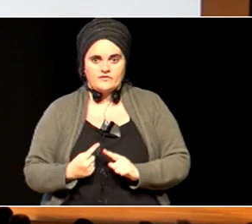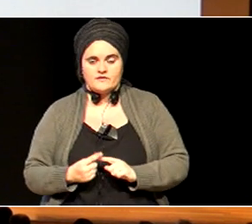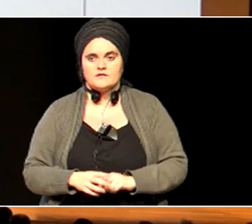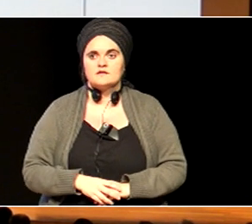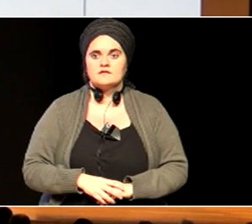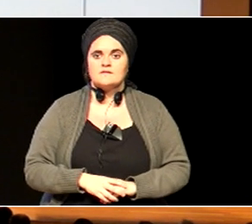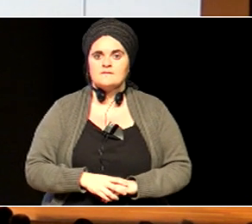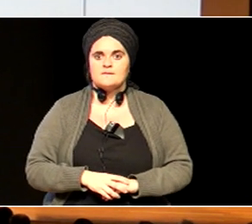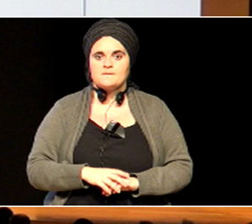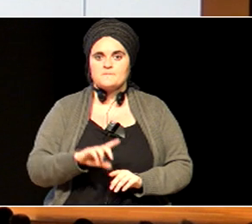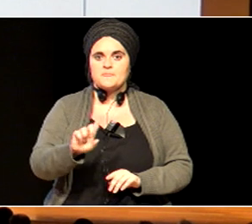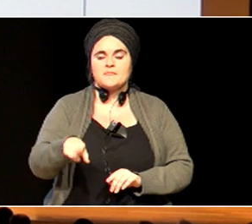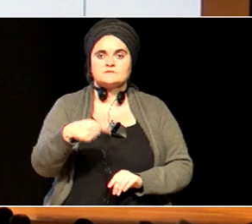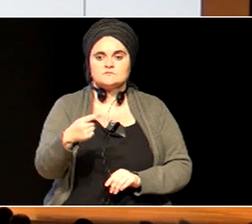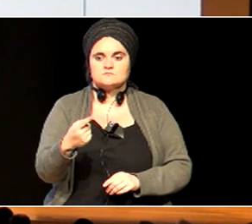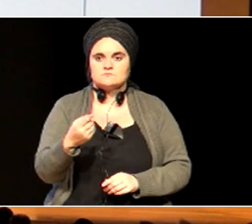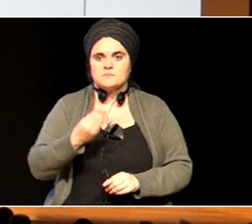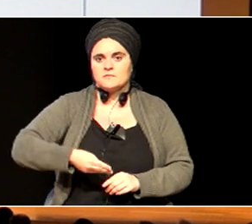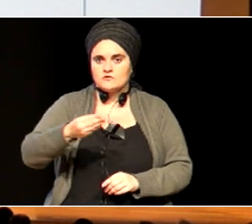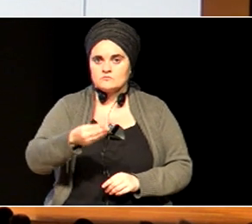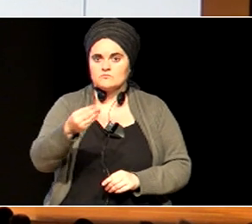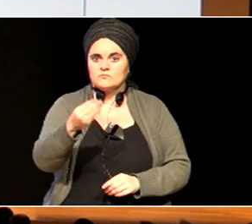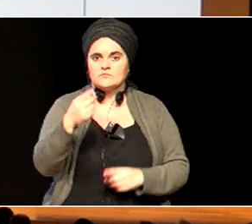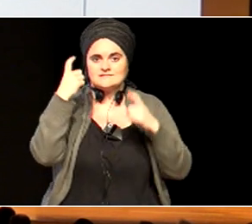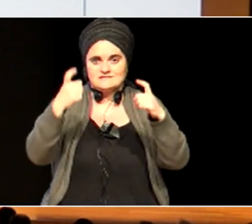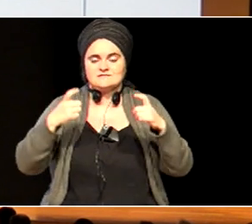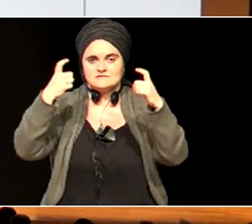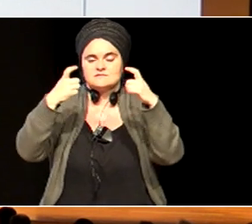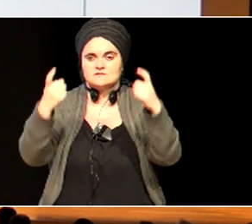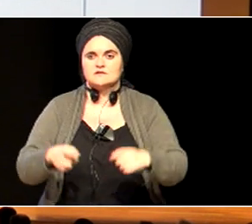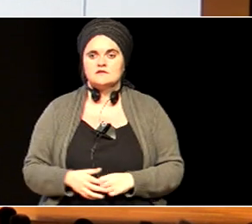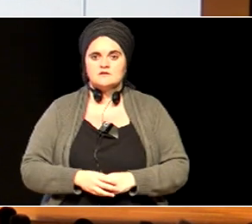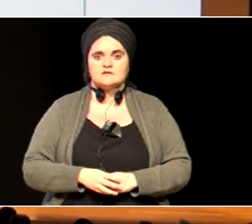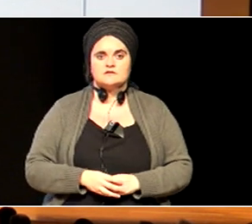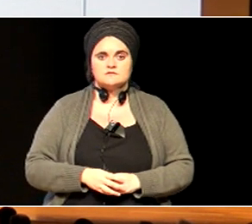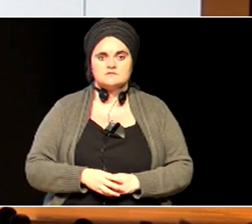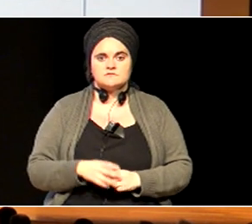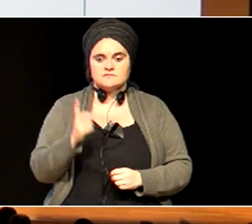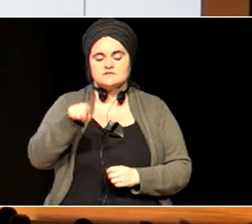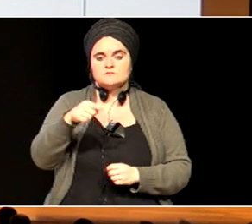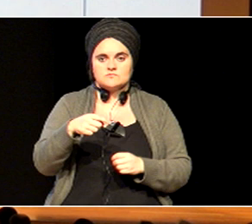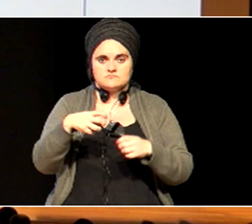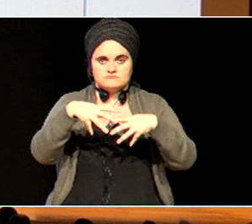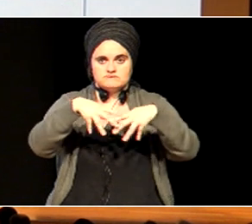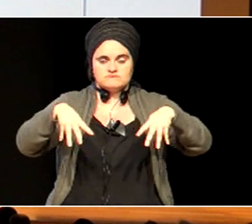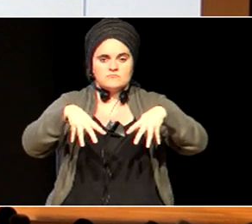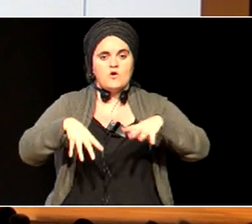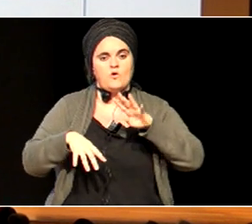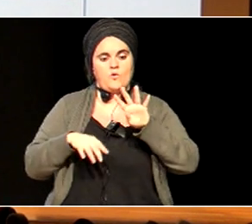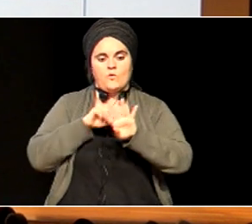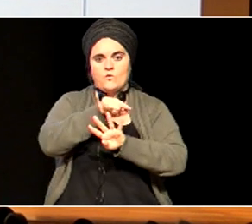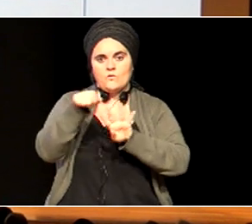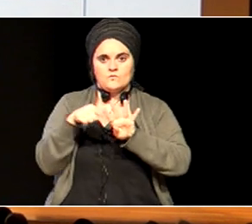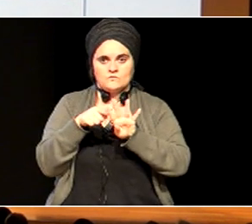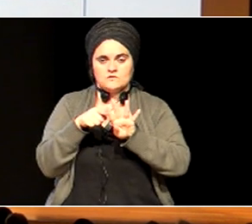alden neurrian, hobetzeko. Gero, lau ardatz, estrategikoak agertzen dira, eta hor badaukagu, elkar bizitza,